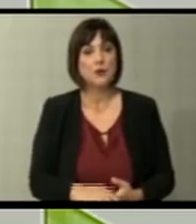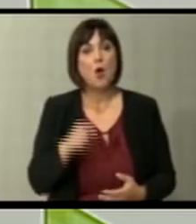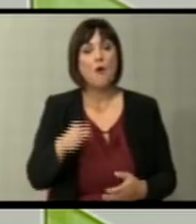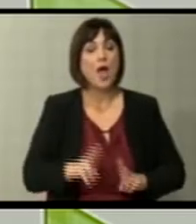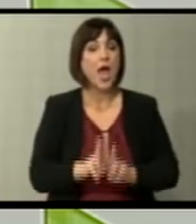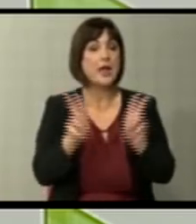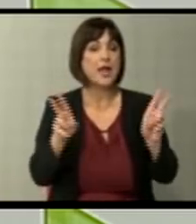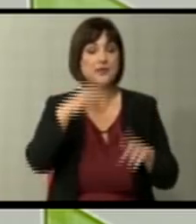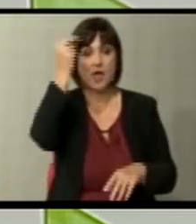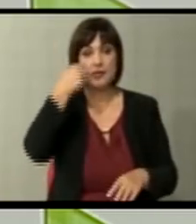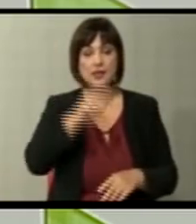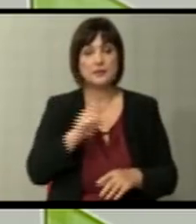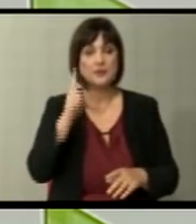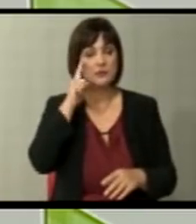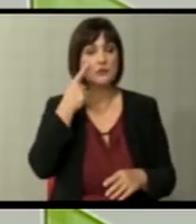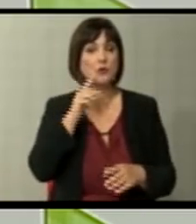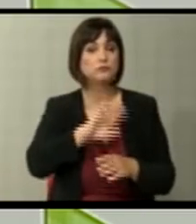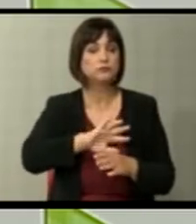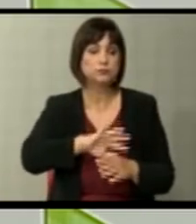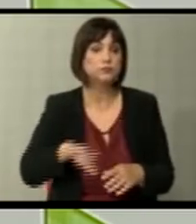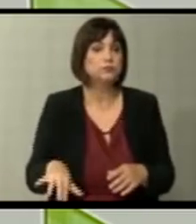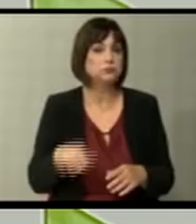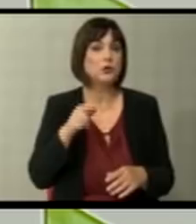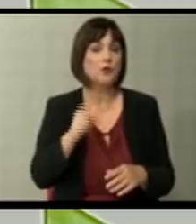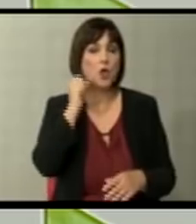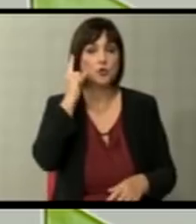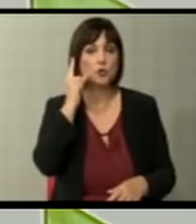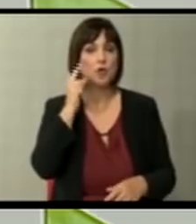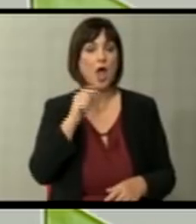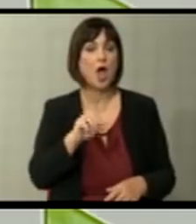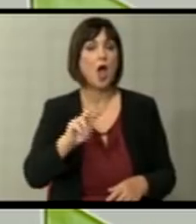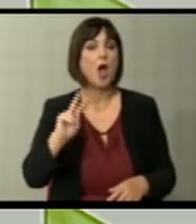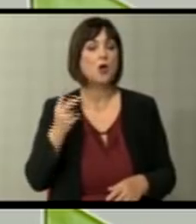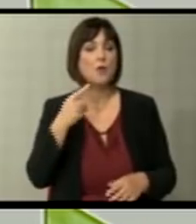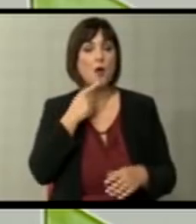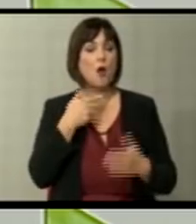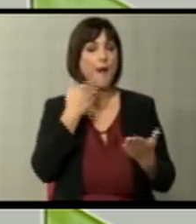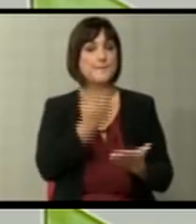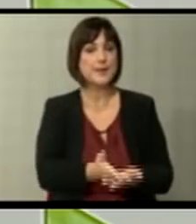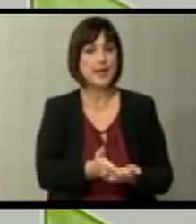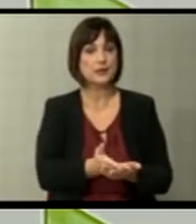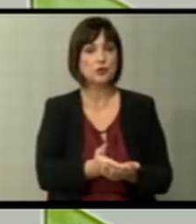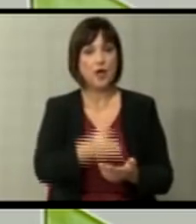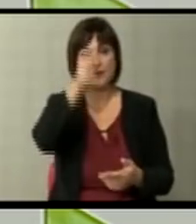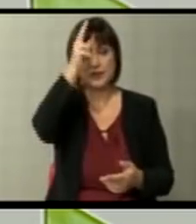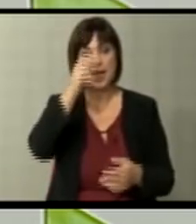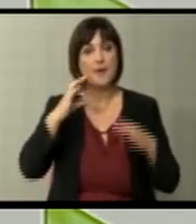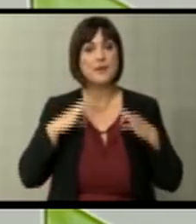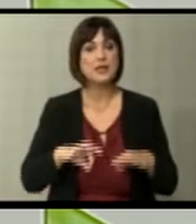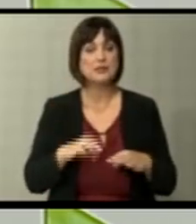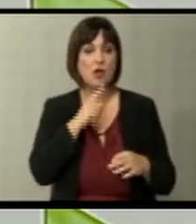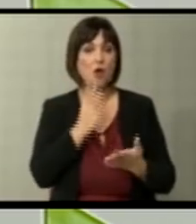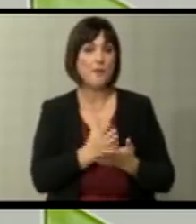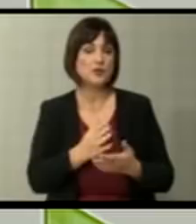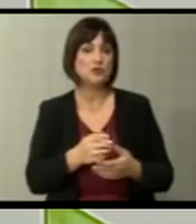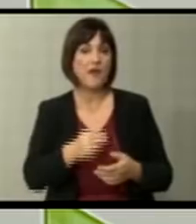Развојот оваа недела не сме да го занемариме и со слу condiciones на комесарката која што ја предложи францускиот председател, која што